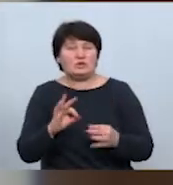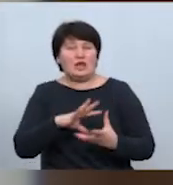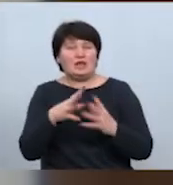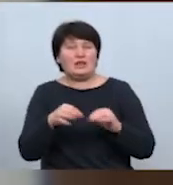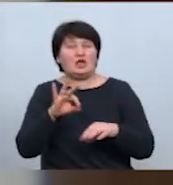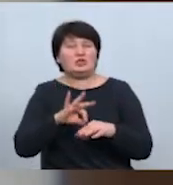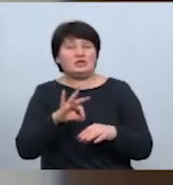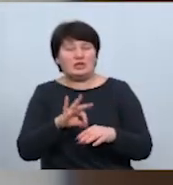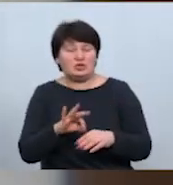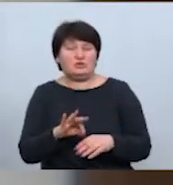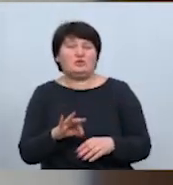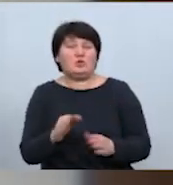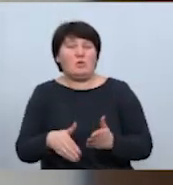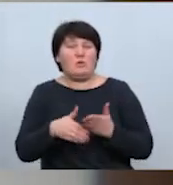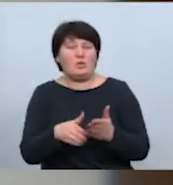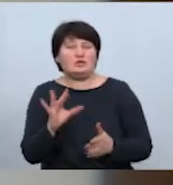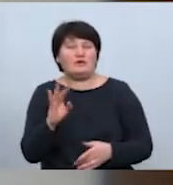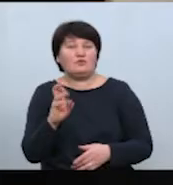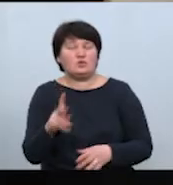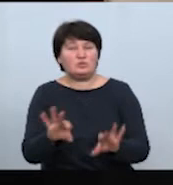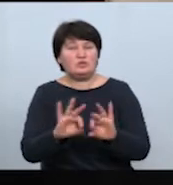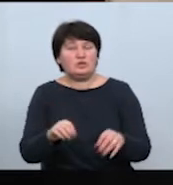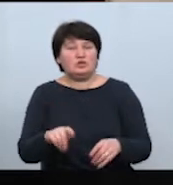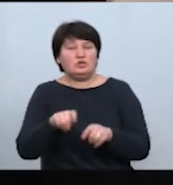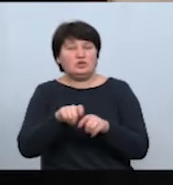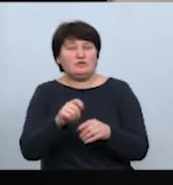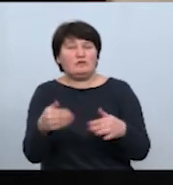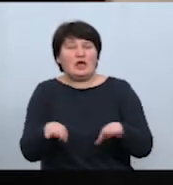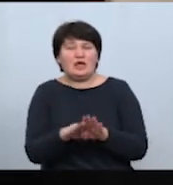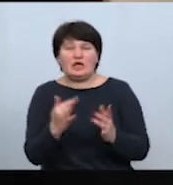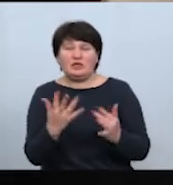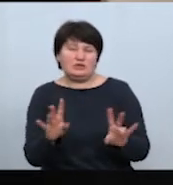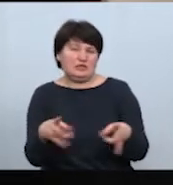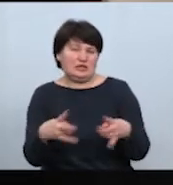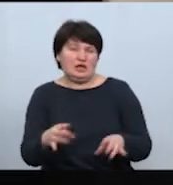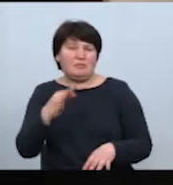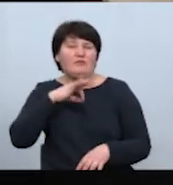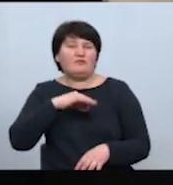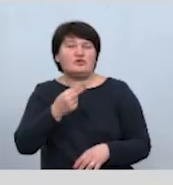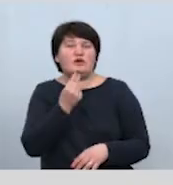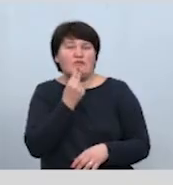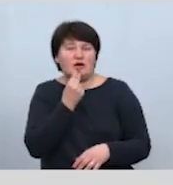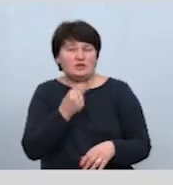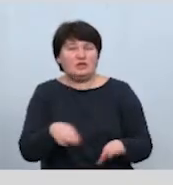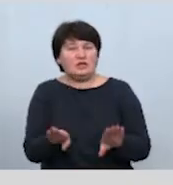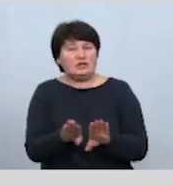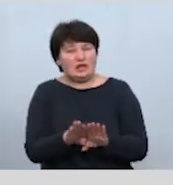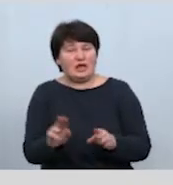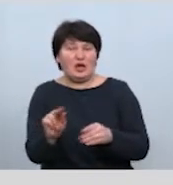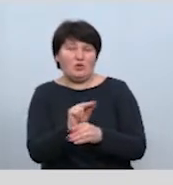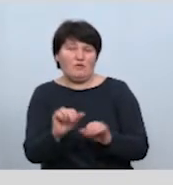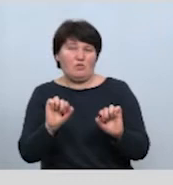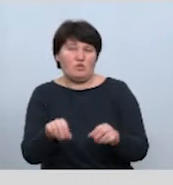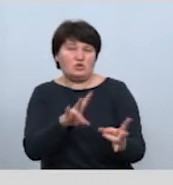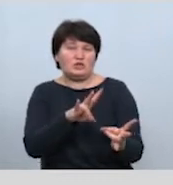допомоги Ольга Савчук розповідає, що часник у таких кількостях не варто вживати. За її словами, такі методи лікування можуть